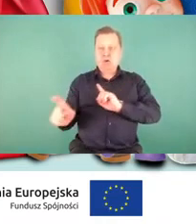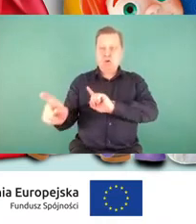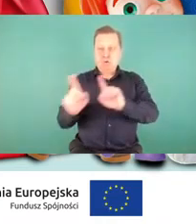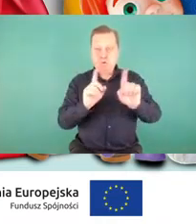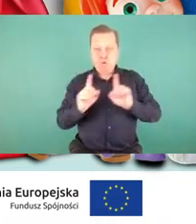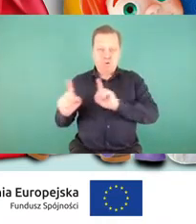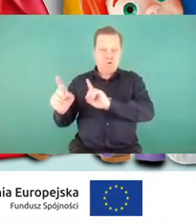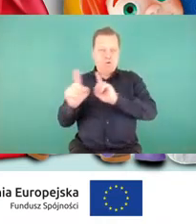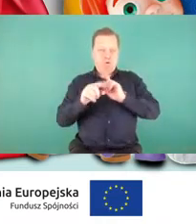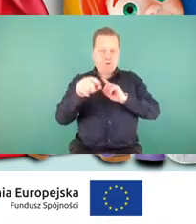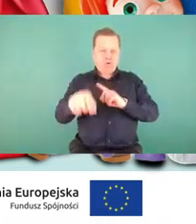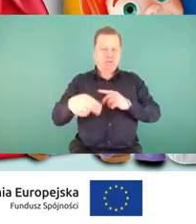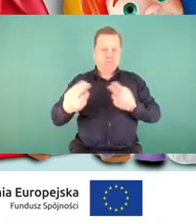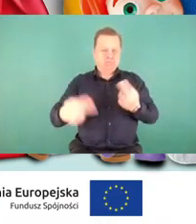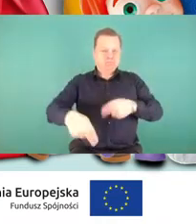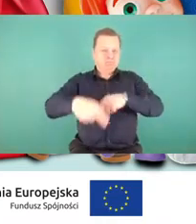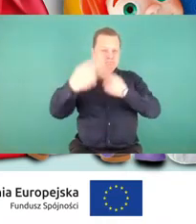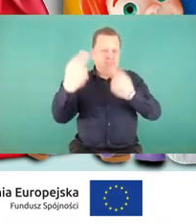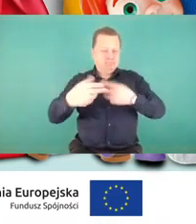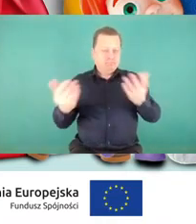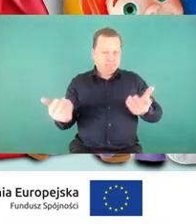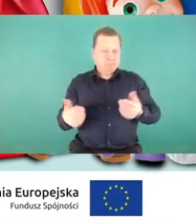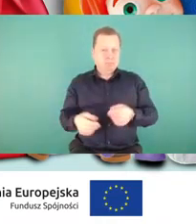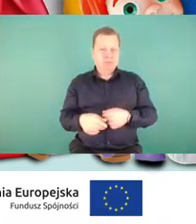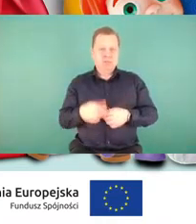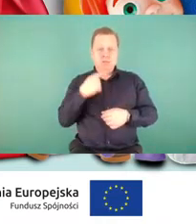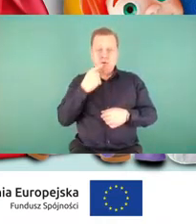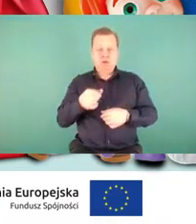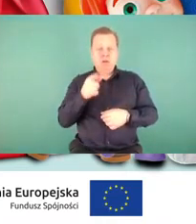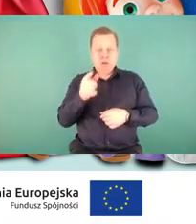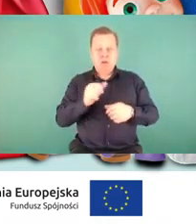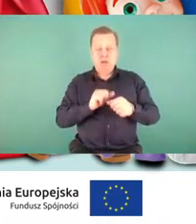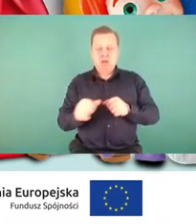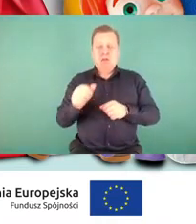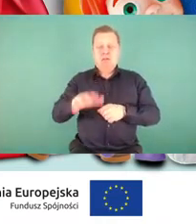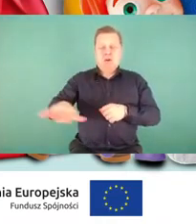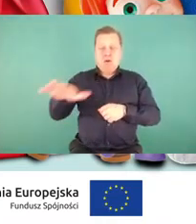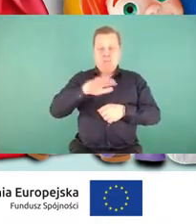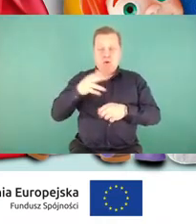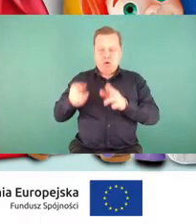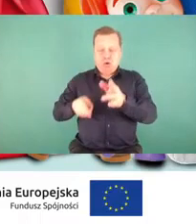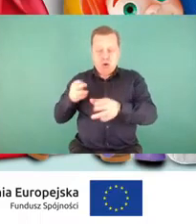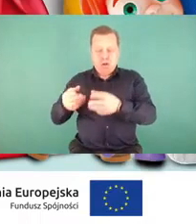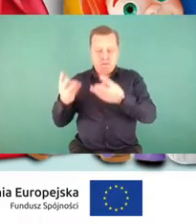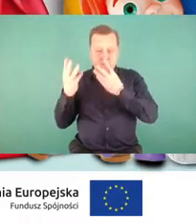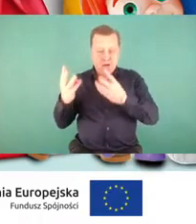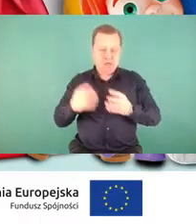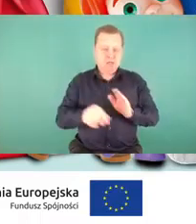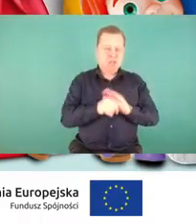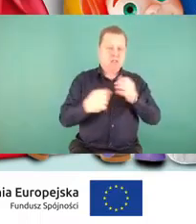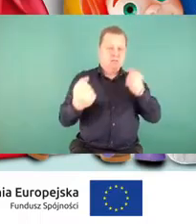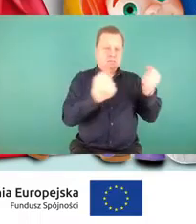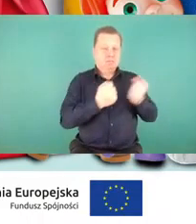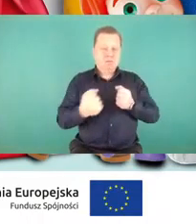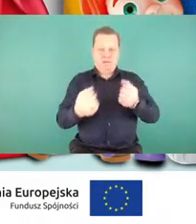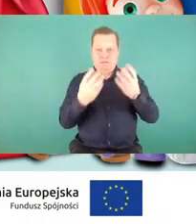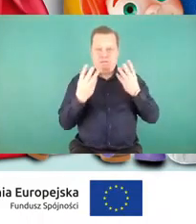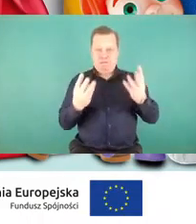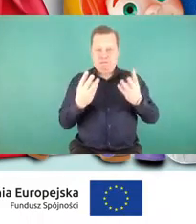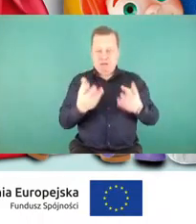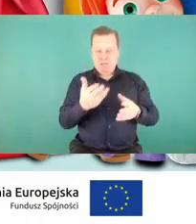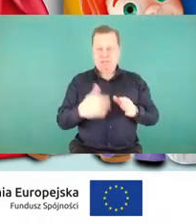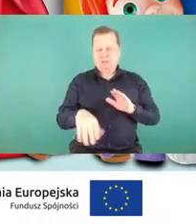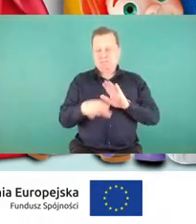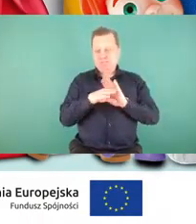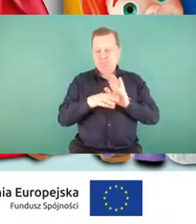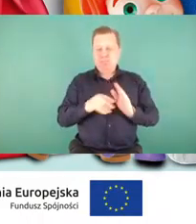ostrożności. Te zasady obydwie są ważne i dla obszaru kolejowego i dla obszaru ruchu drogowego. Poprawa bezpieczeństwa